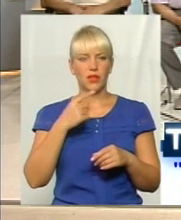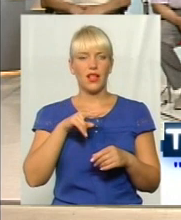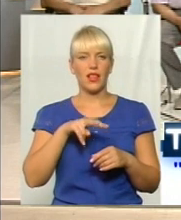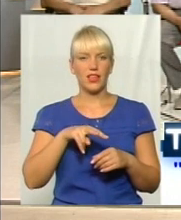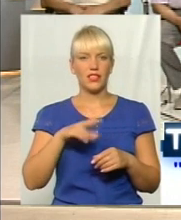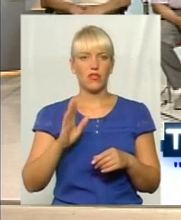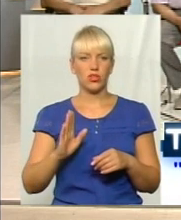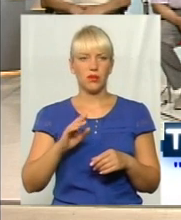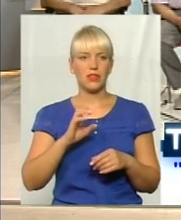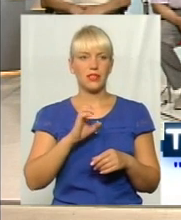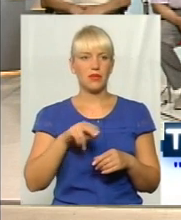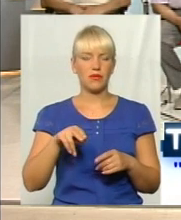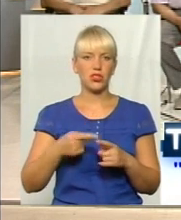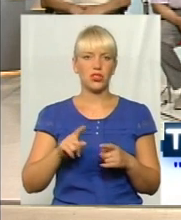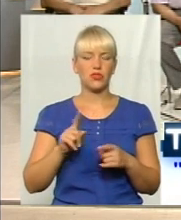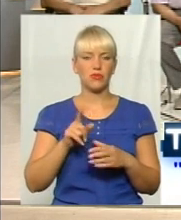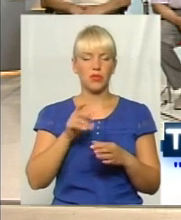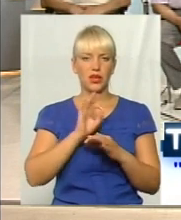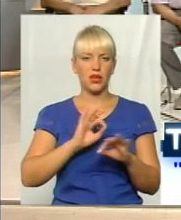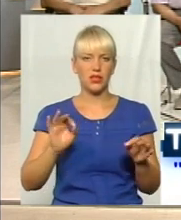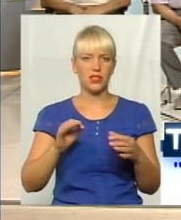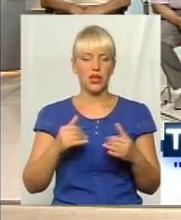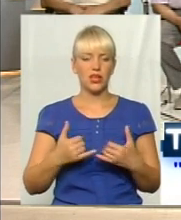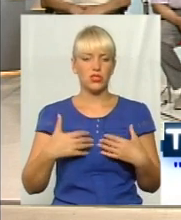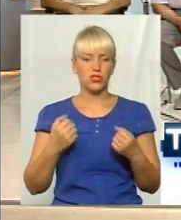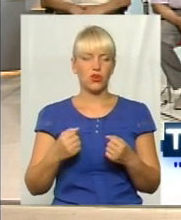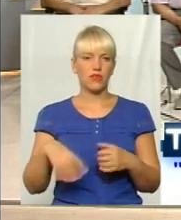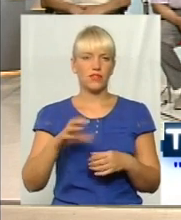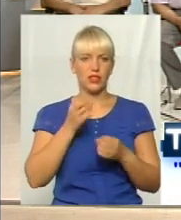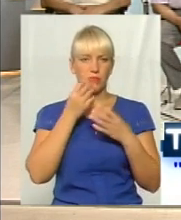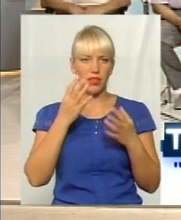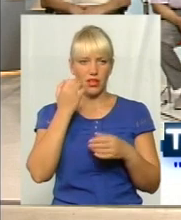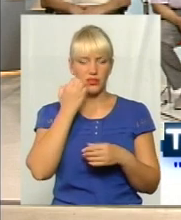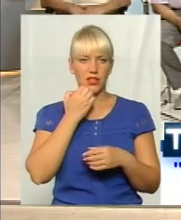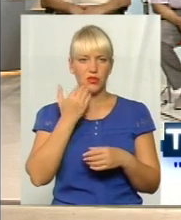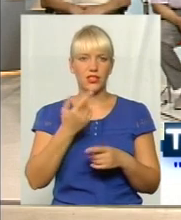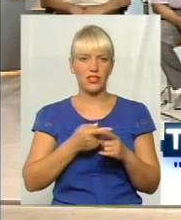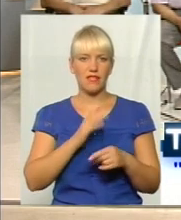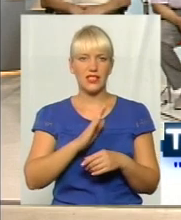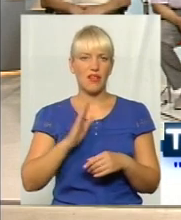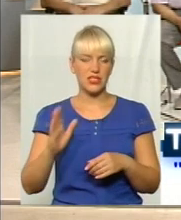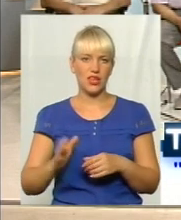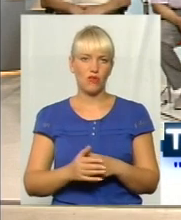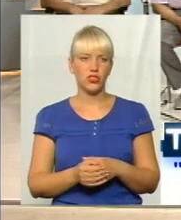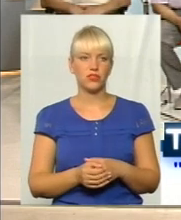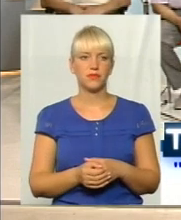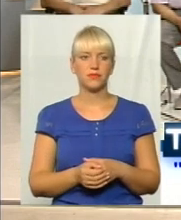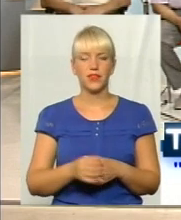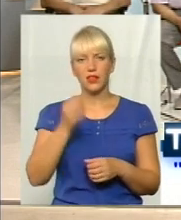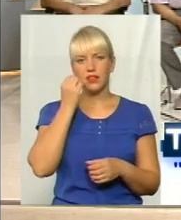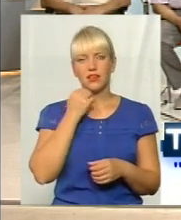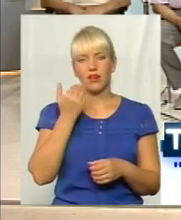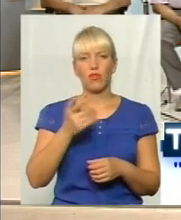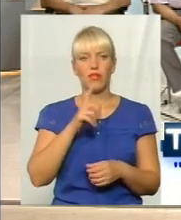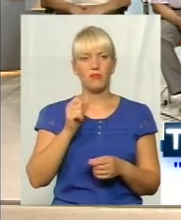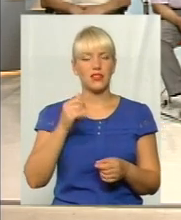членів на сільному, як найкращого здоров'я, відчіх з вас. Дякую, Део, і Део, Део, Део. Дякую вам